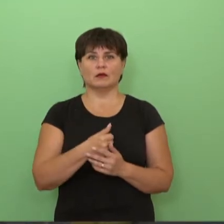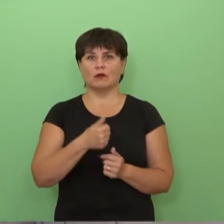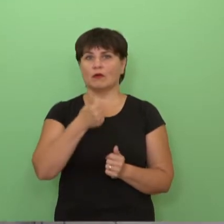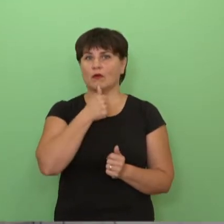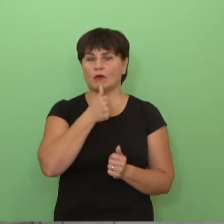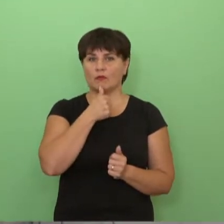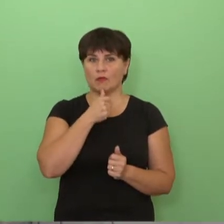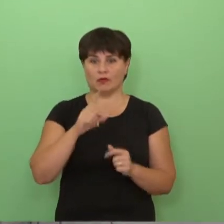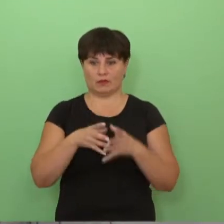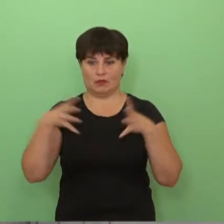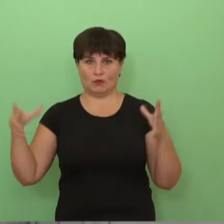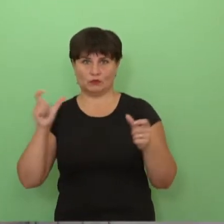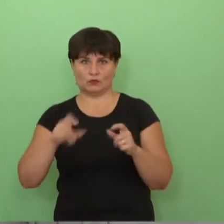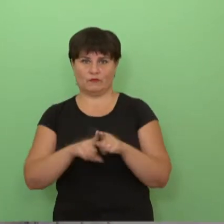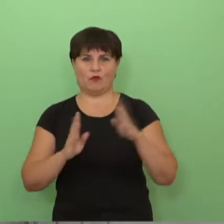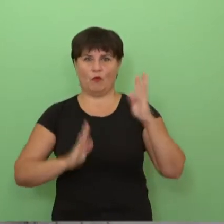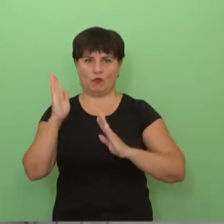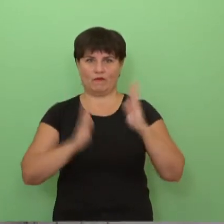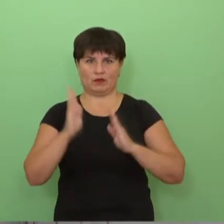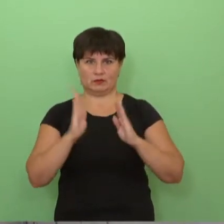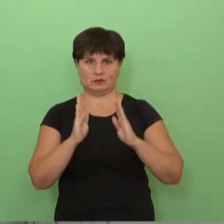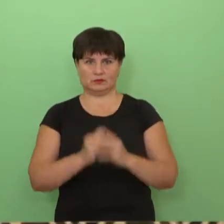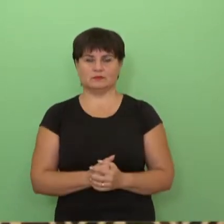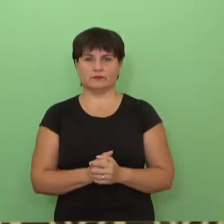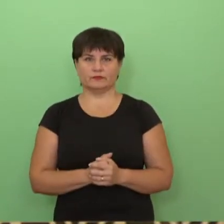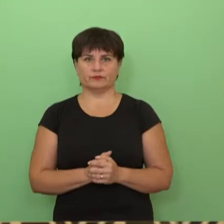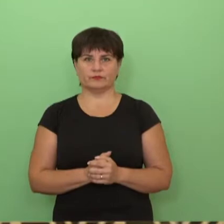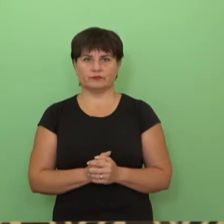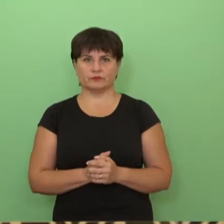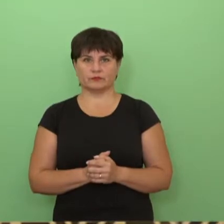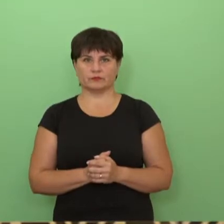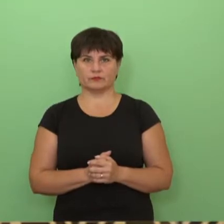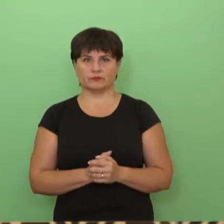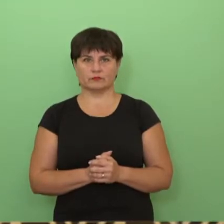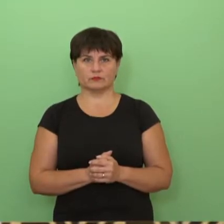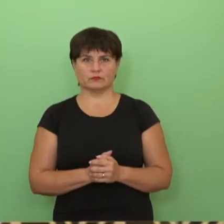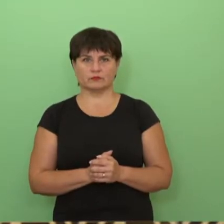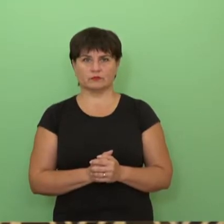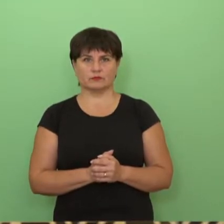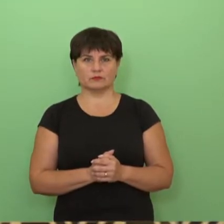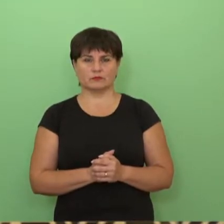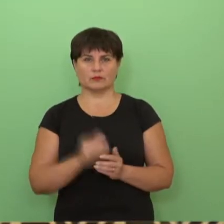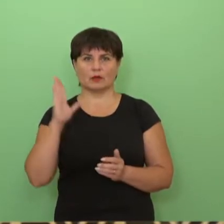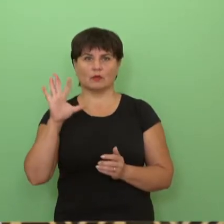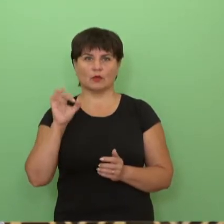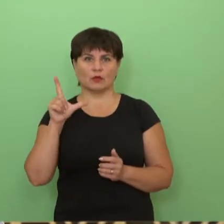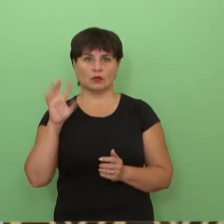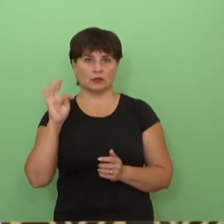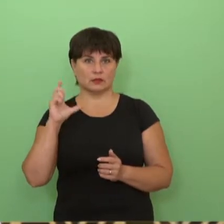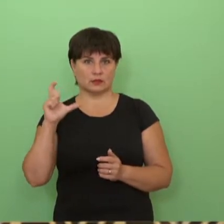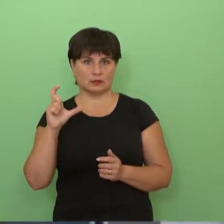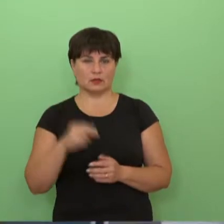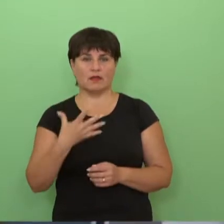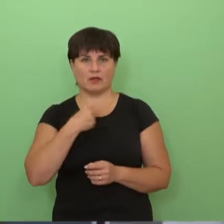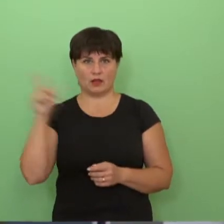laimėjo konkursą viešųjų pirkimų ir vyrai tikrai sežiningai dirba nuo ryto iki vėl jo